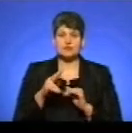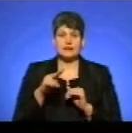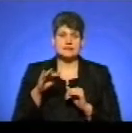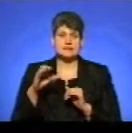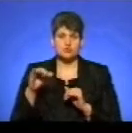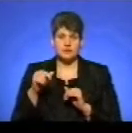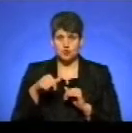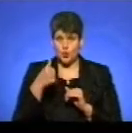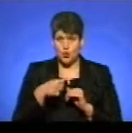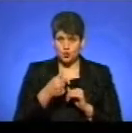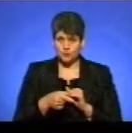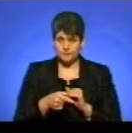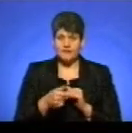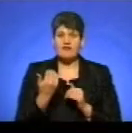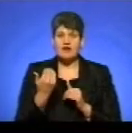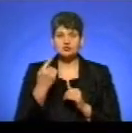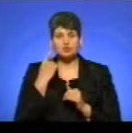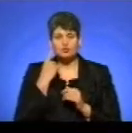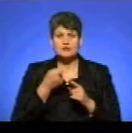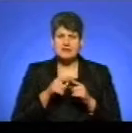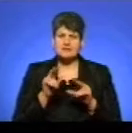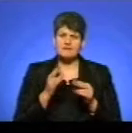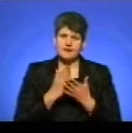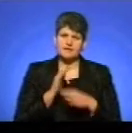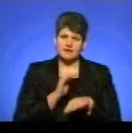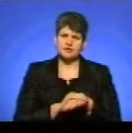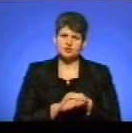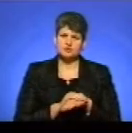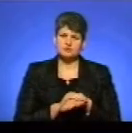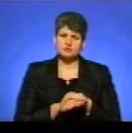цього року. На вашу думку, ця цифра є фактично такою?